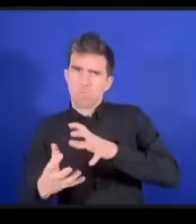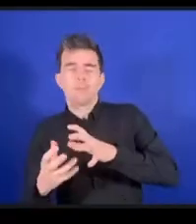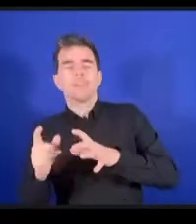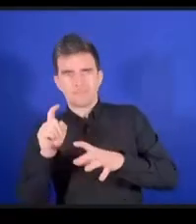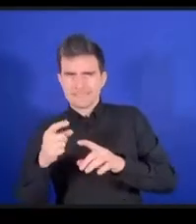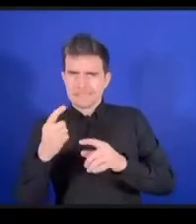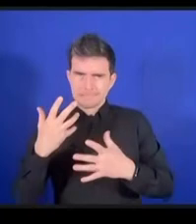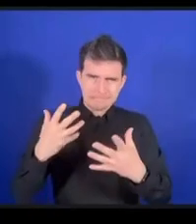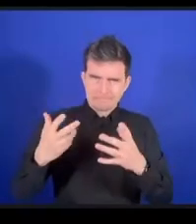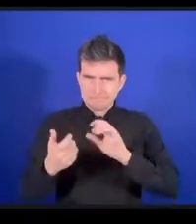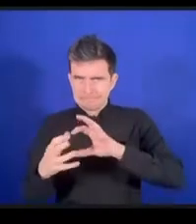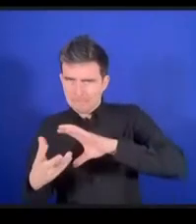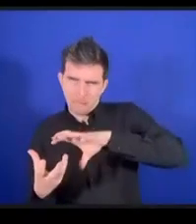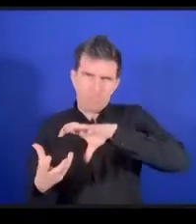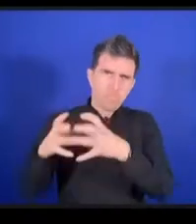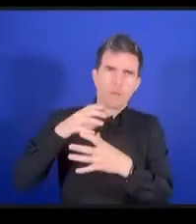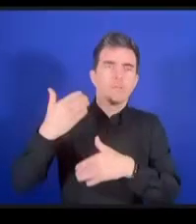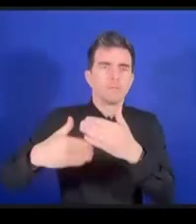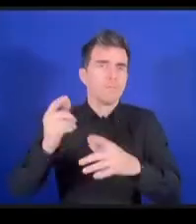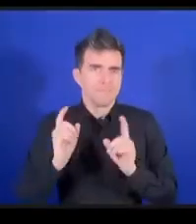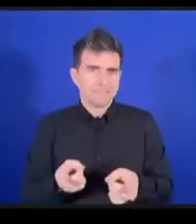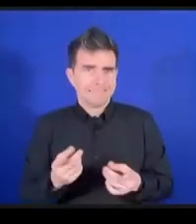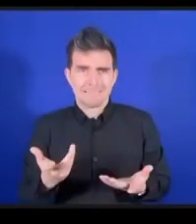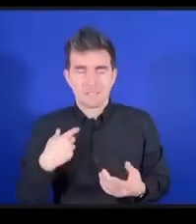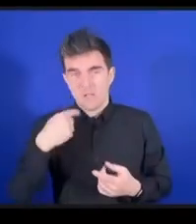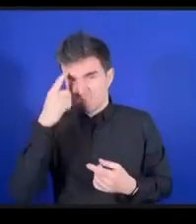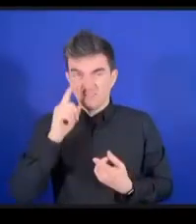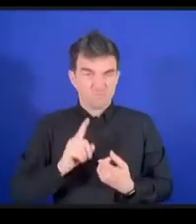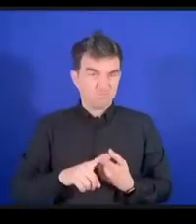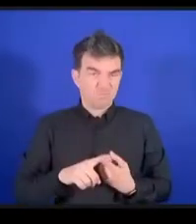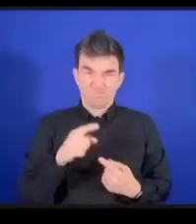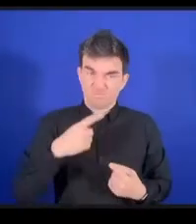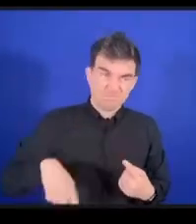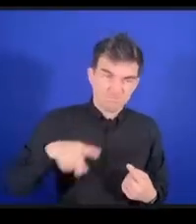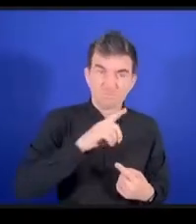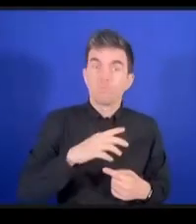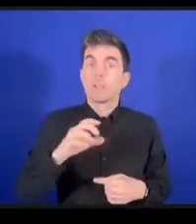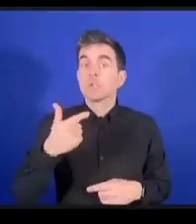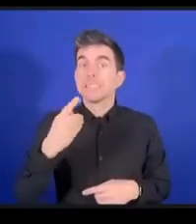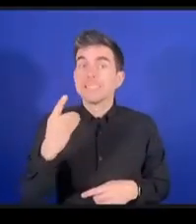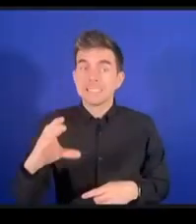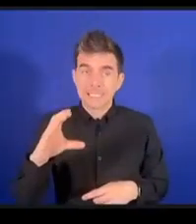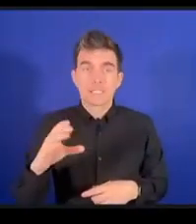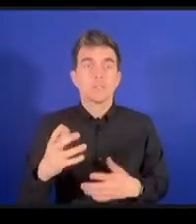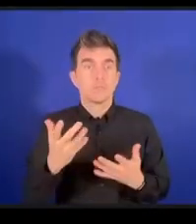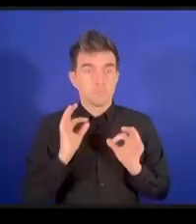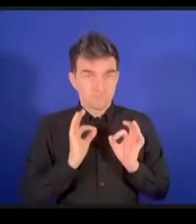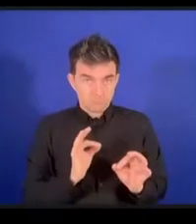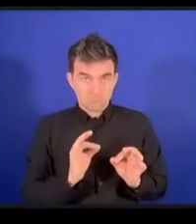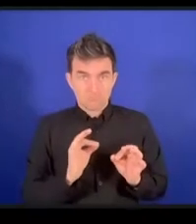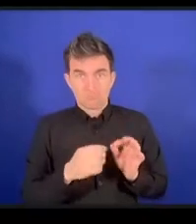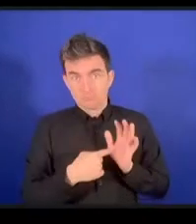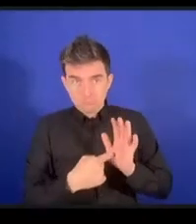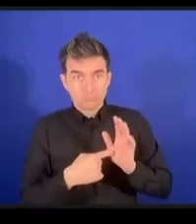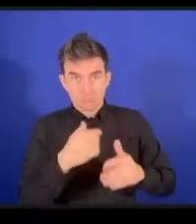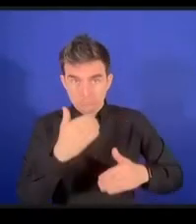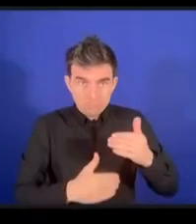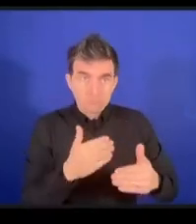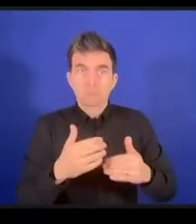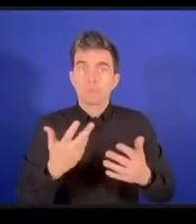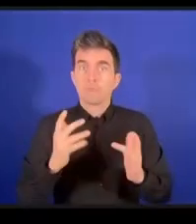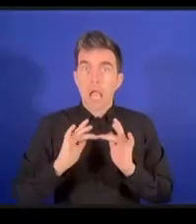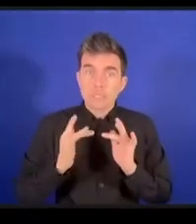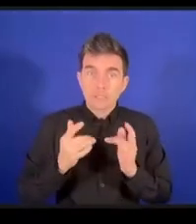かの全てのインターネットガバナンスのディスカッションのための大きな傘を与えている場合そして